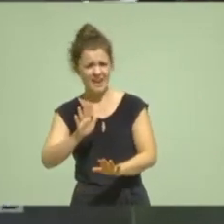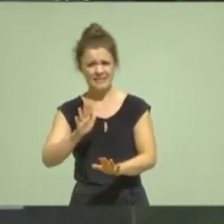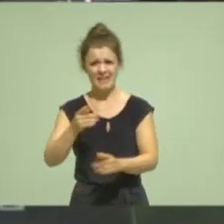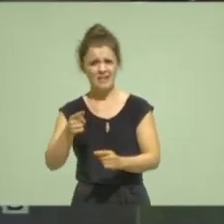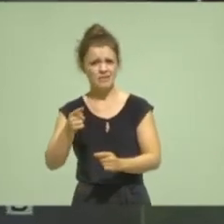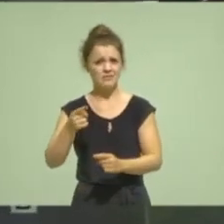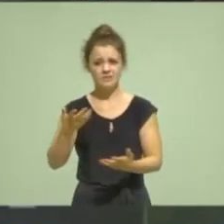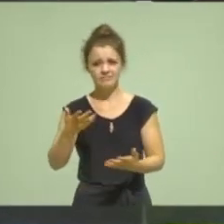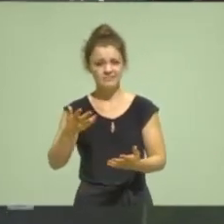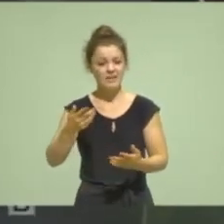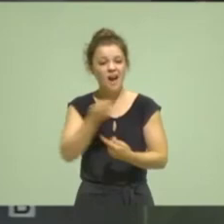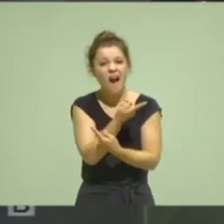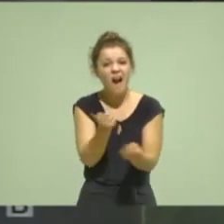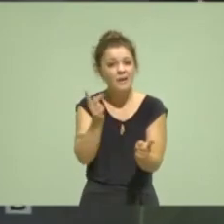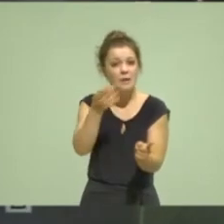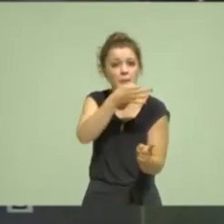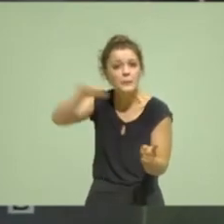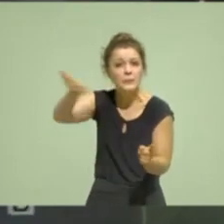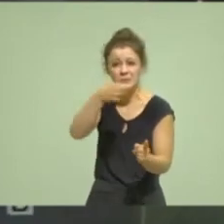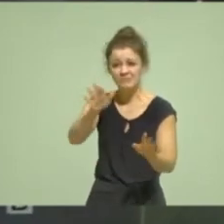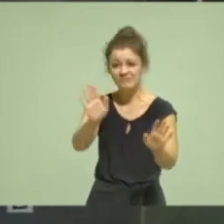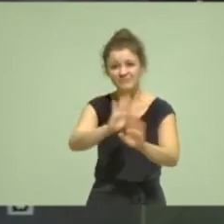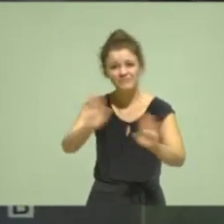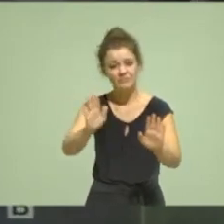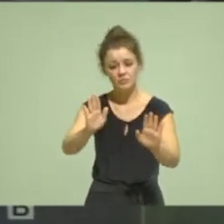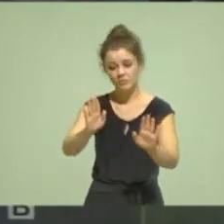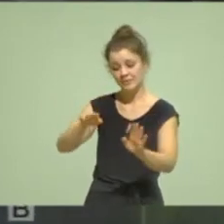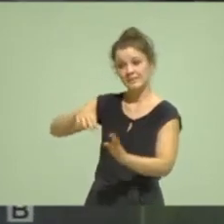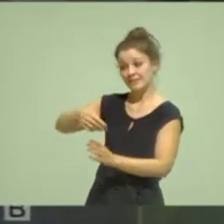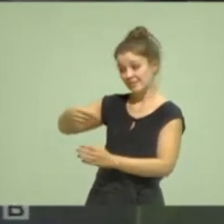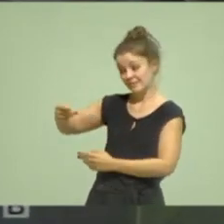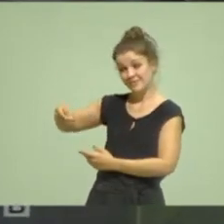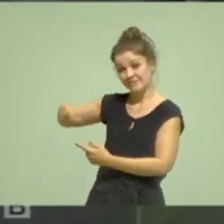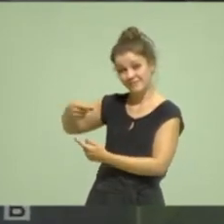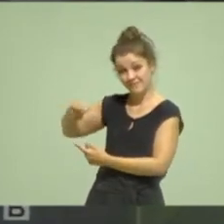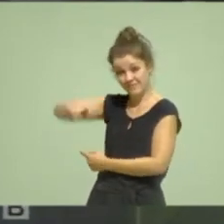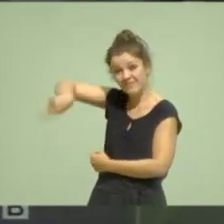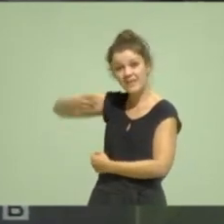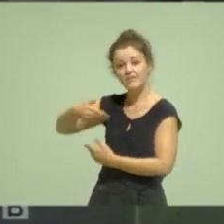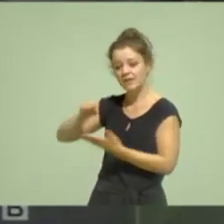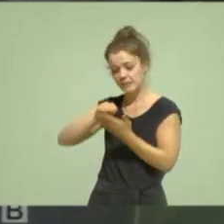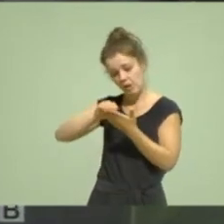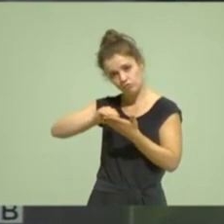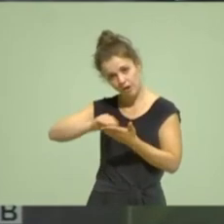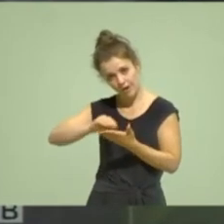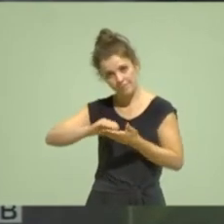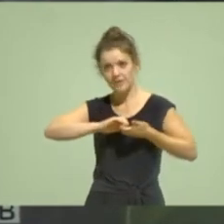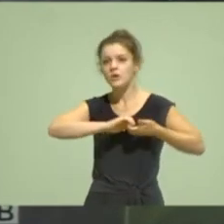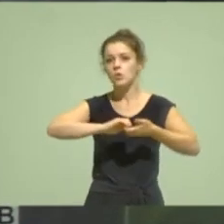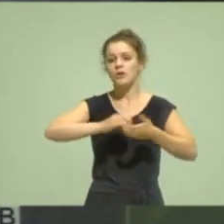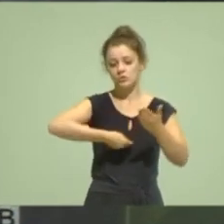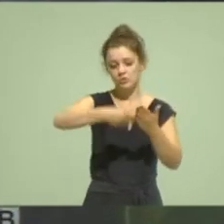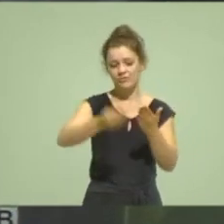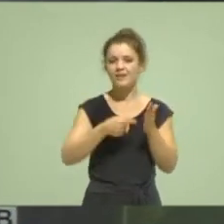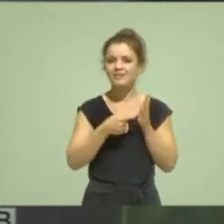genau. Und ich sage euch, was ich glaube, was wir aufgeschrieben haben mit diesem Koalitionsvertrag, ein Angebot in einem